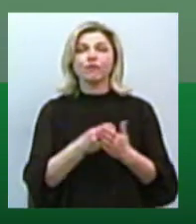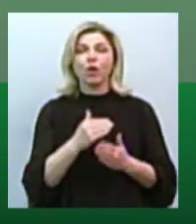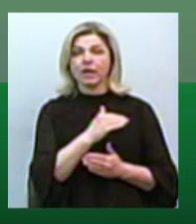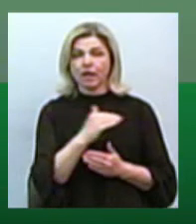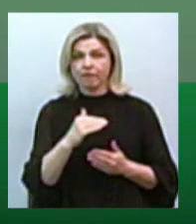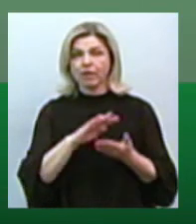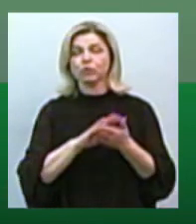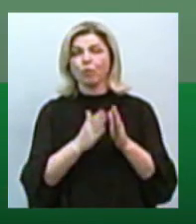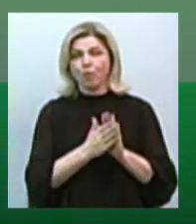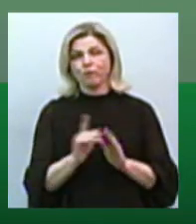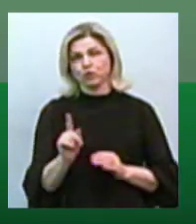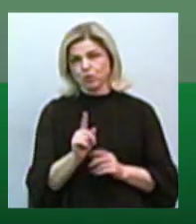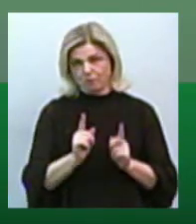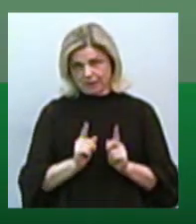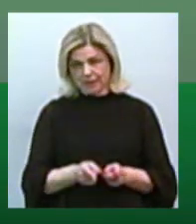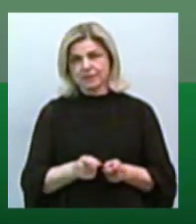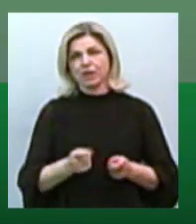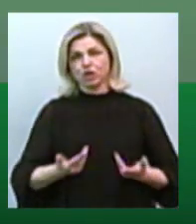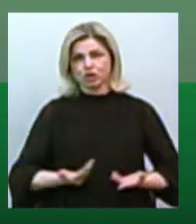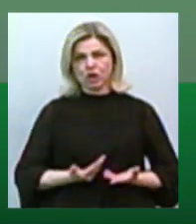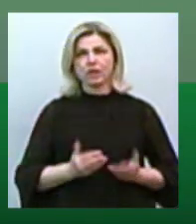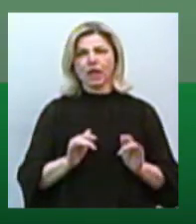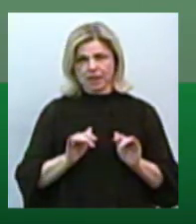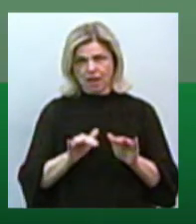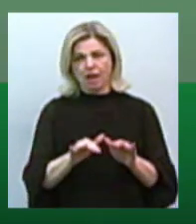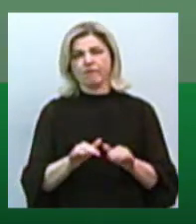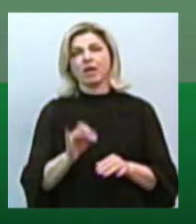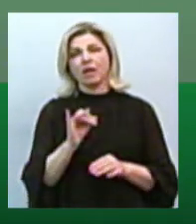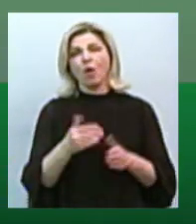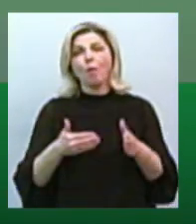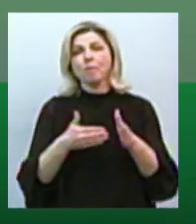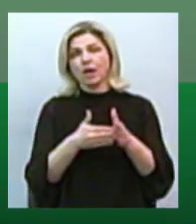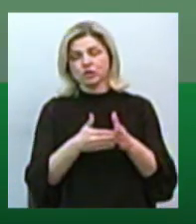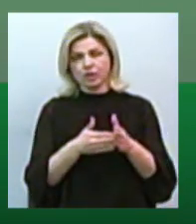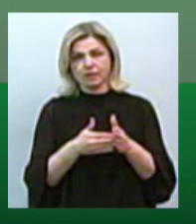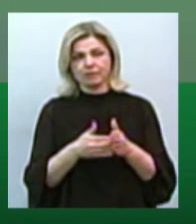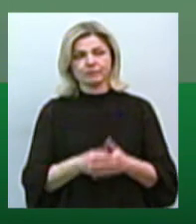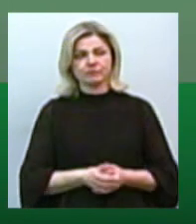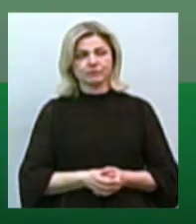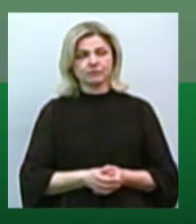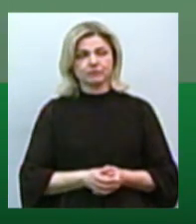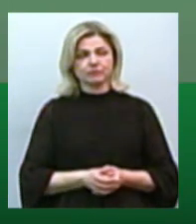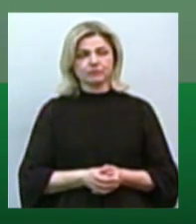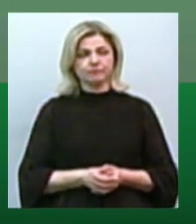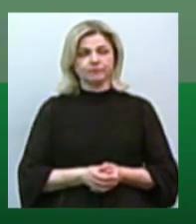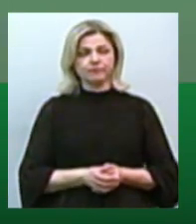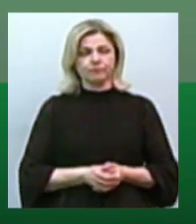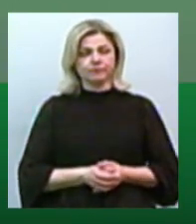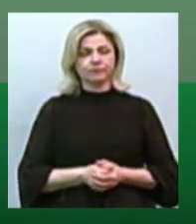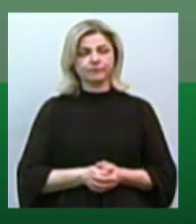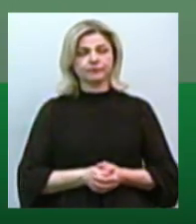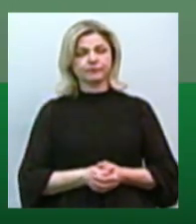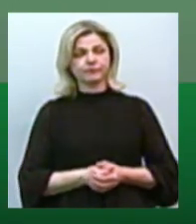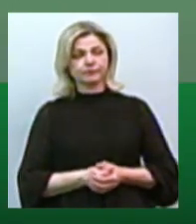дійсно вжити дієвих заходів. Ми обмежили у самому відділенні